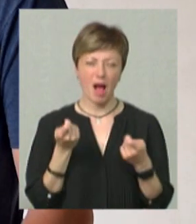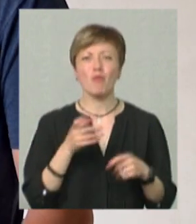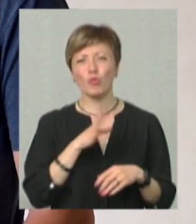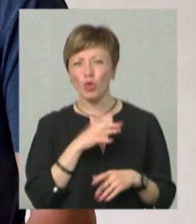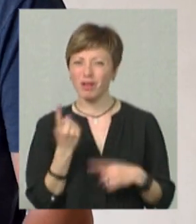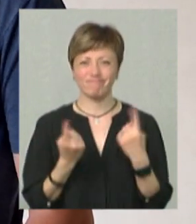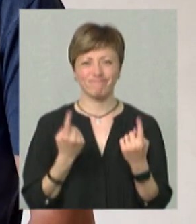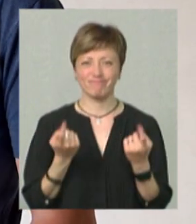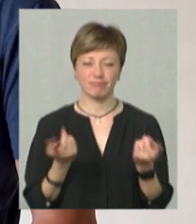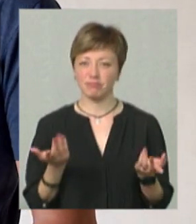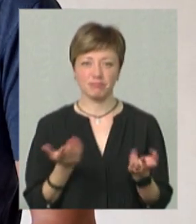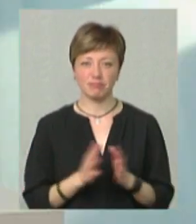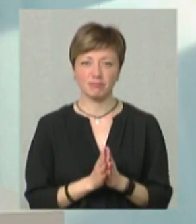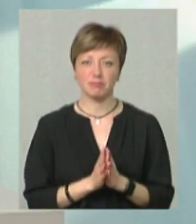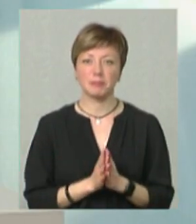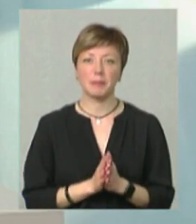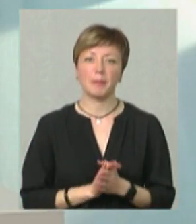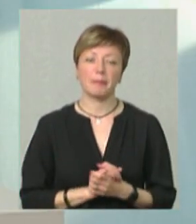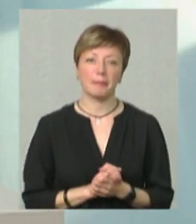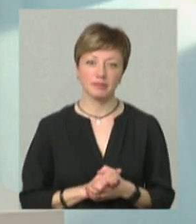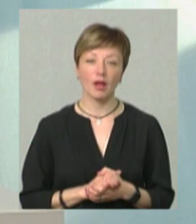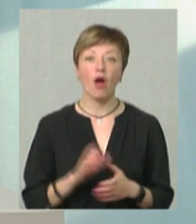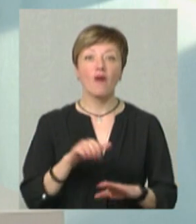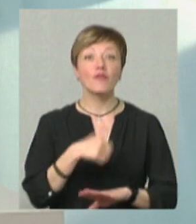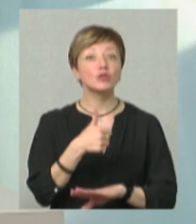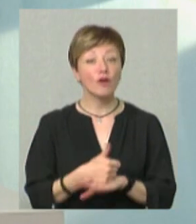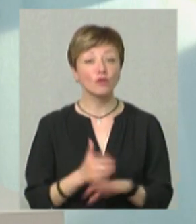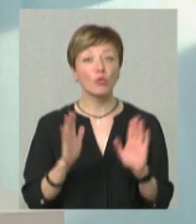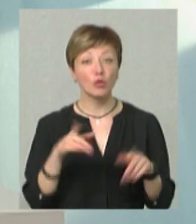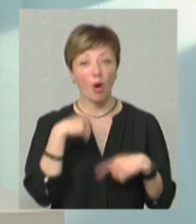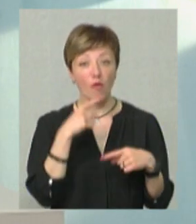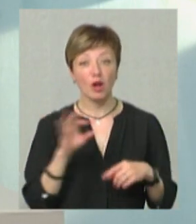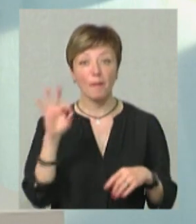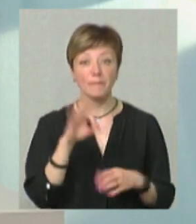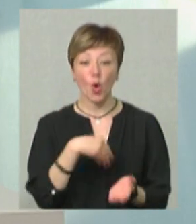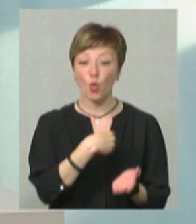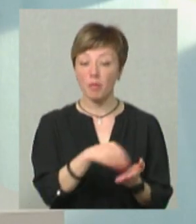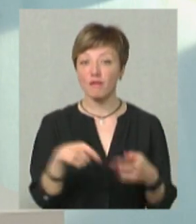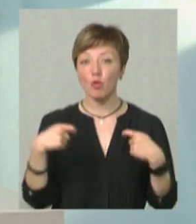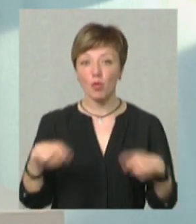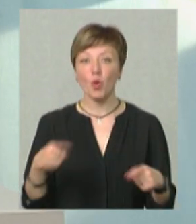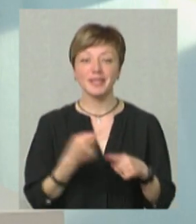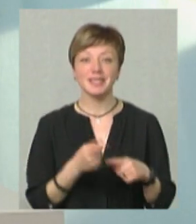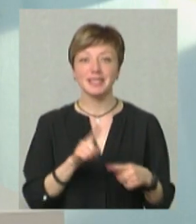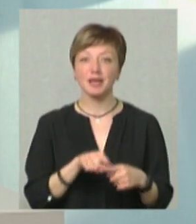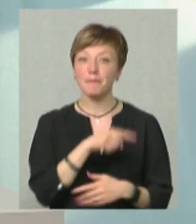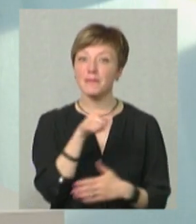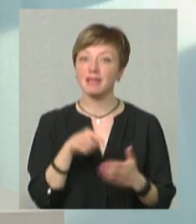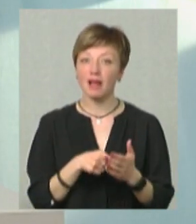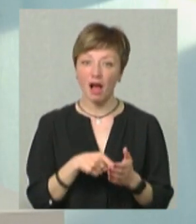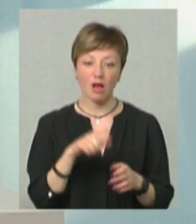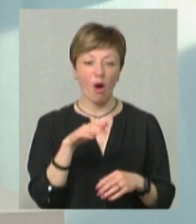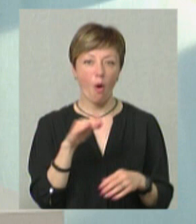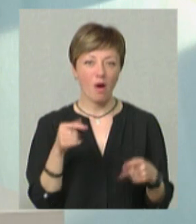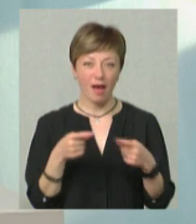Були одиничні дзвінки. Власне, в основному ми будемо говорити сьогодні про купівлю-продаж, але це питання з орендою.